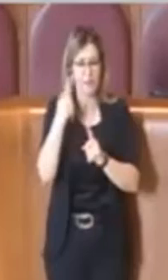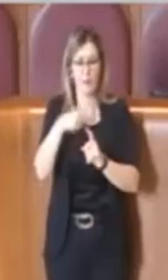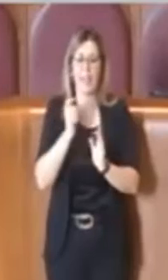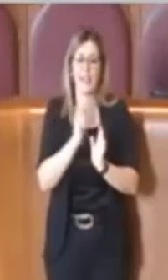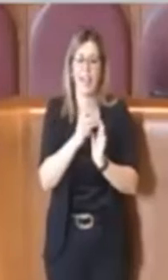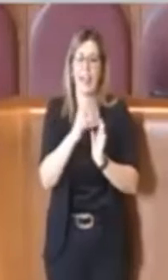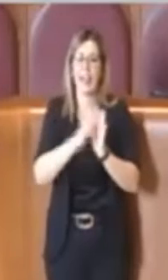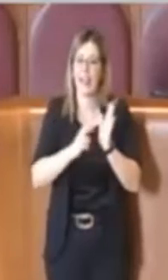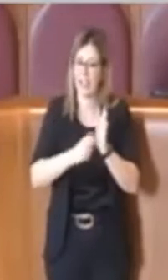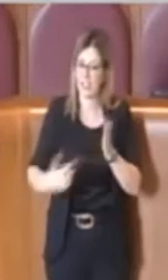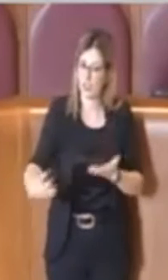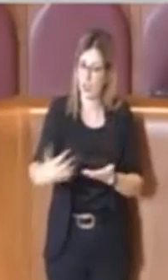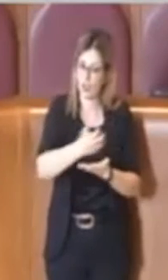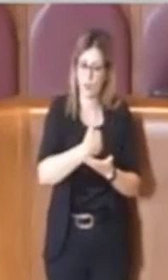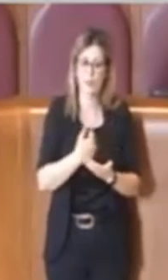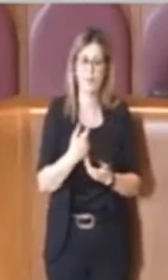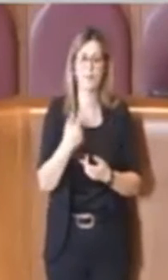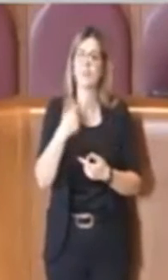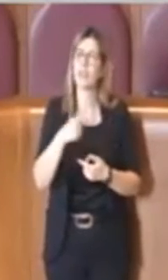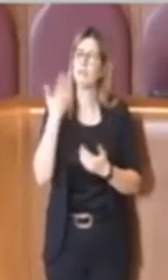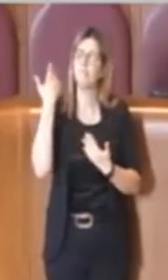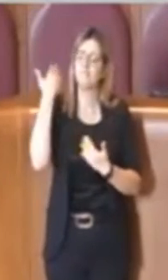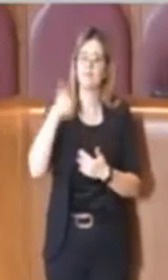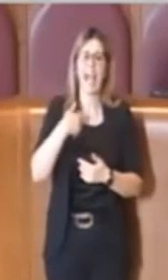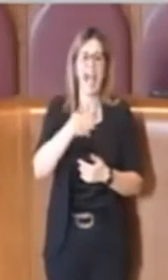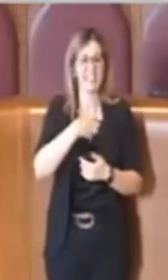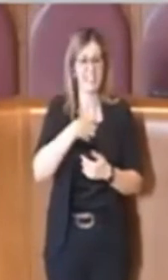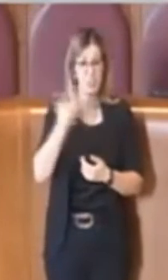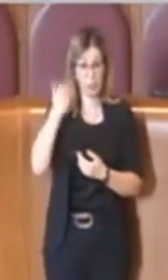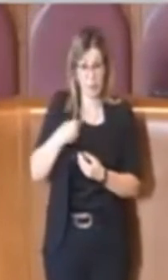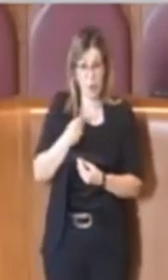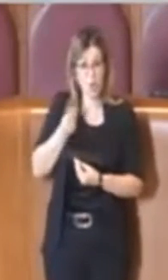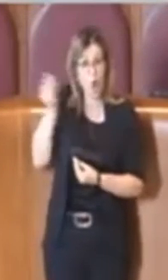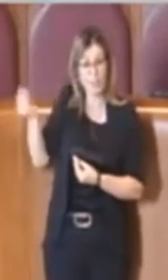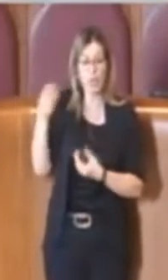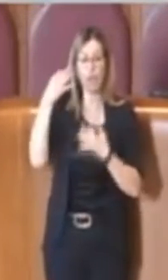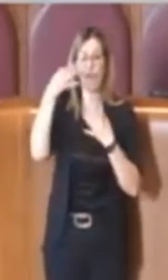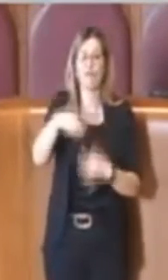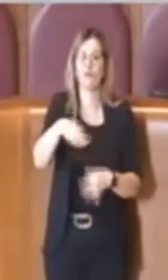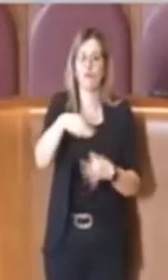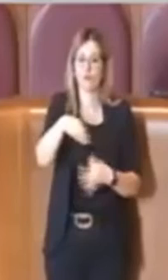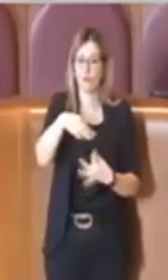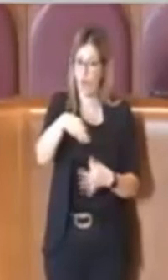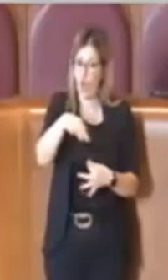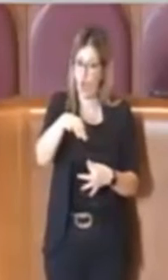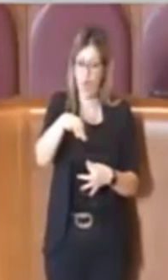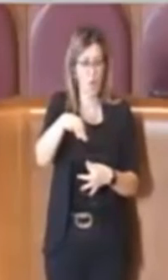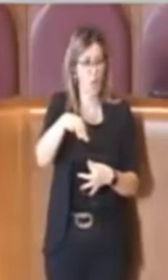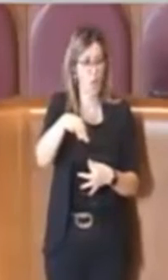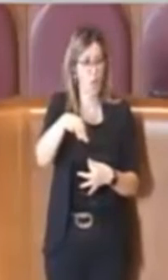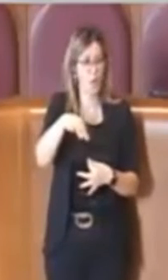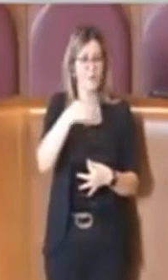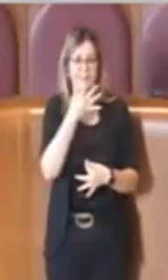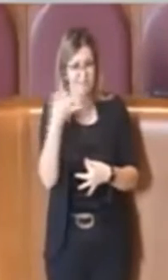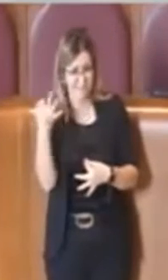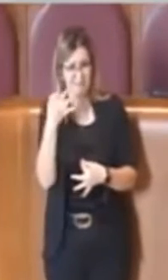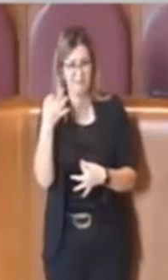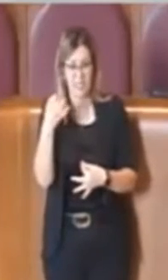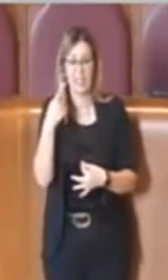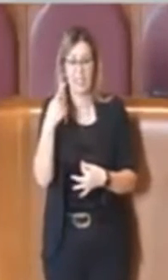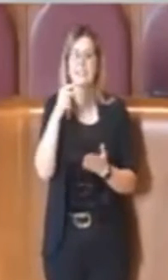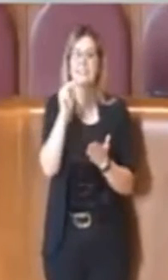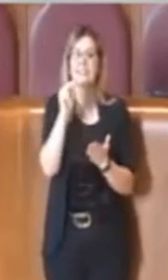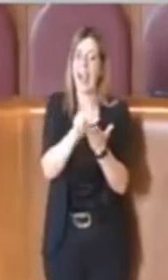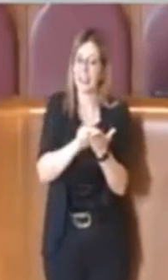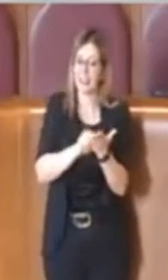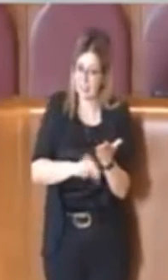Allora, per quanto riguarda, io all'assessore avevo prima consegnato un foglio con dei dati e li